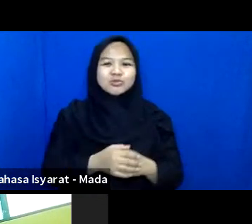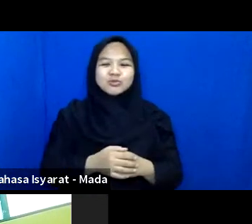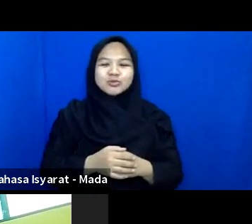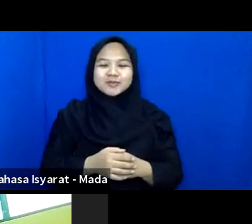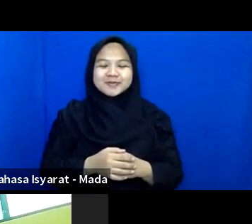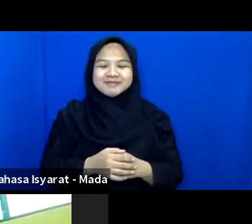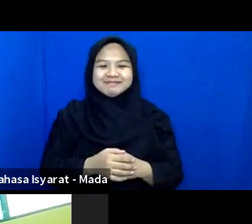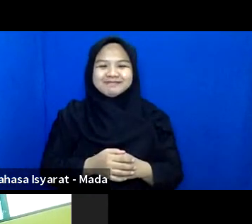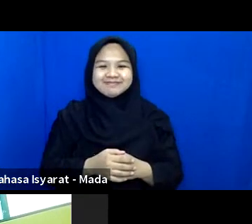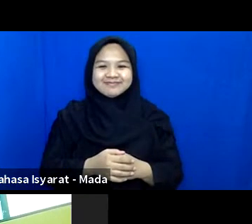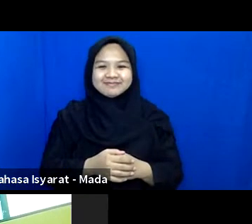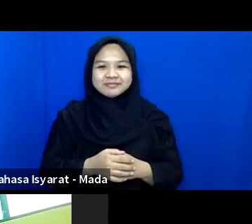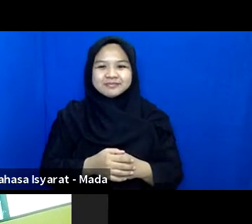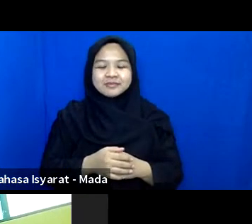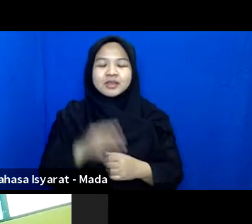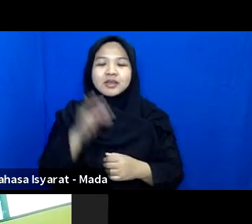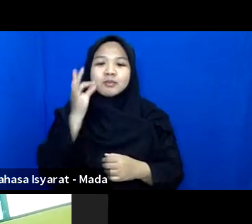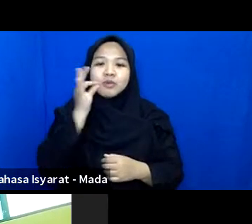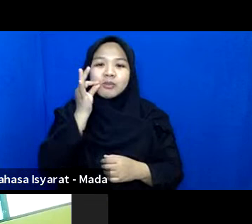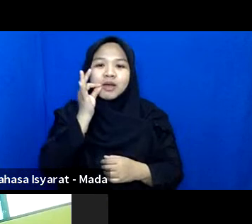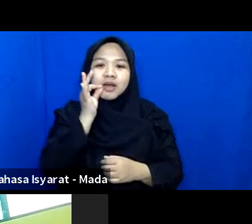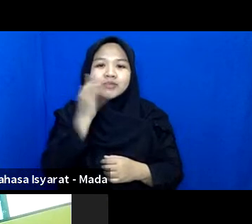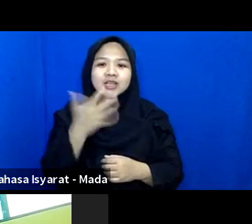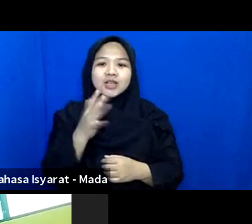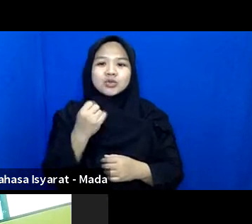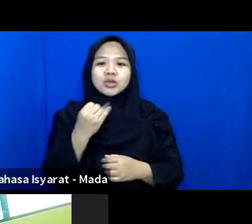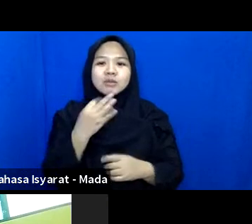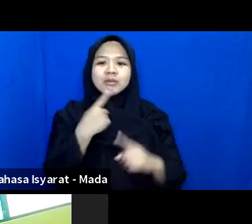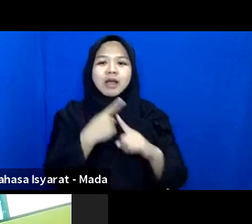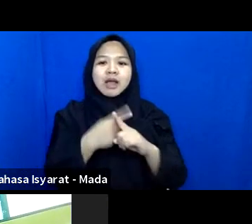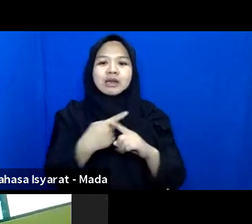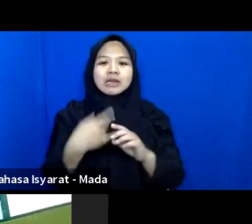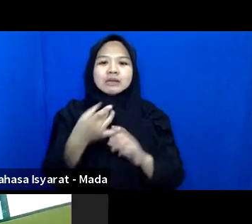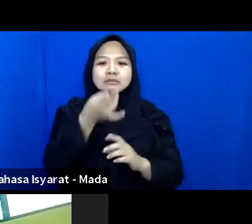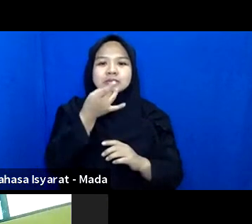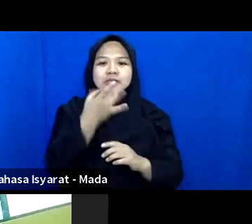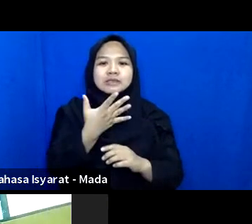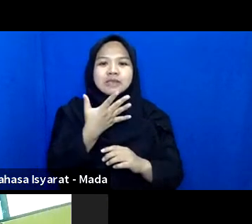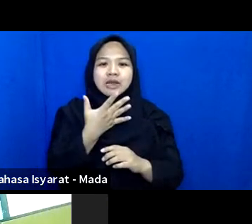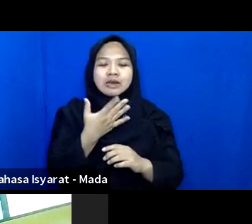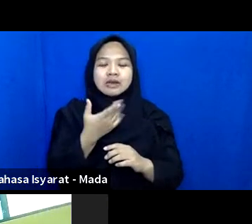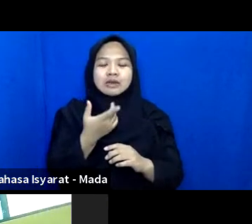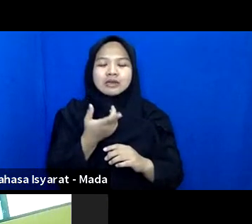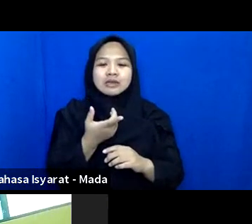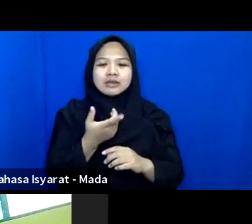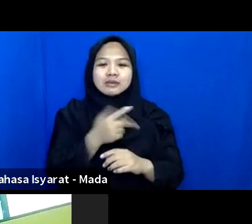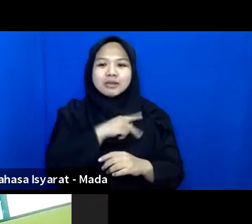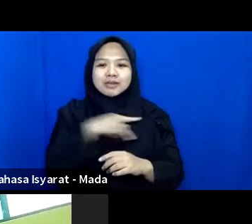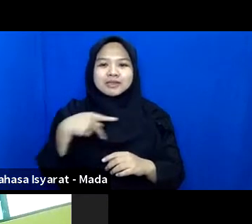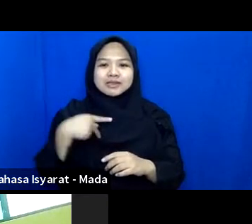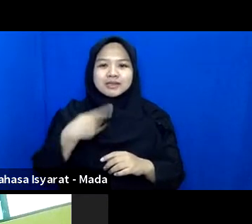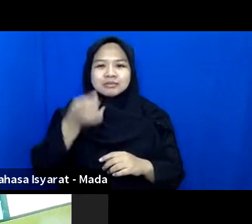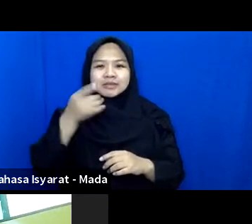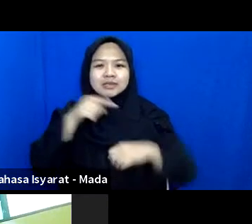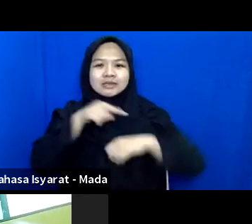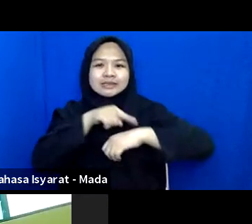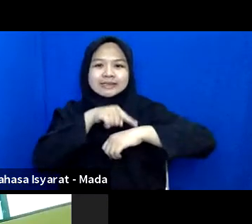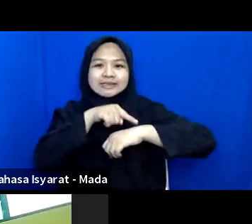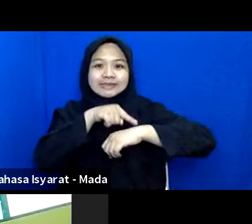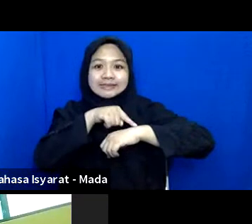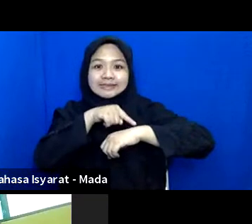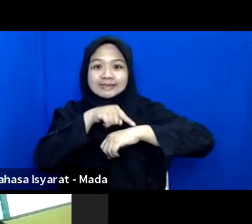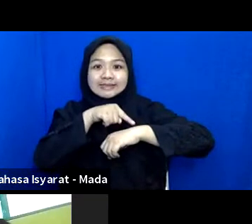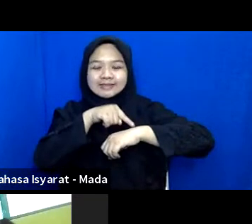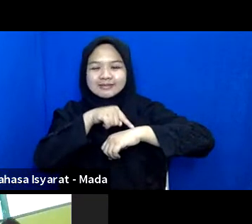Baik Bapak Ibu Mohon Maaf Saya Sudah Berkali-kali Dapat Pesan Dari Penyelanggara Kalau Ini Waktunya